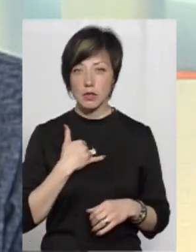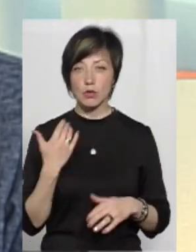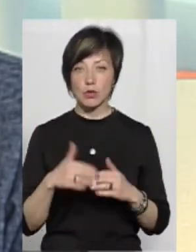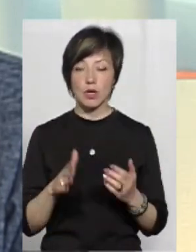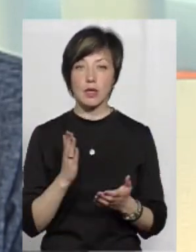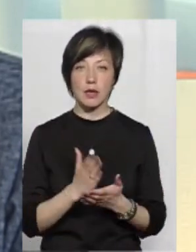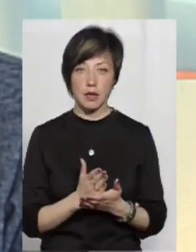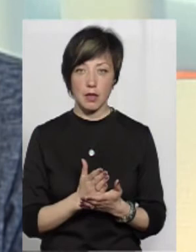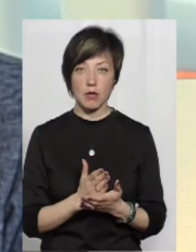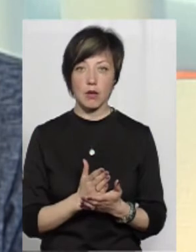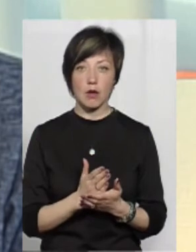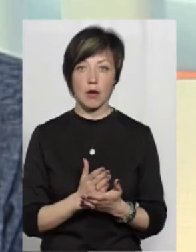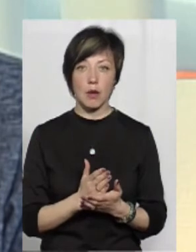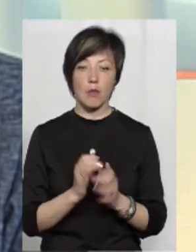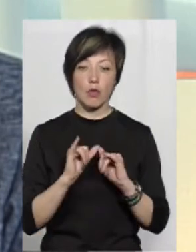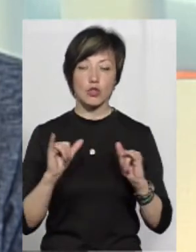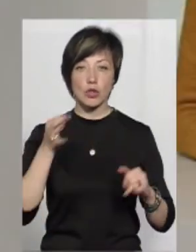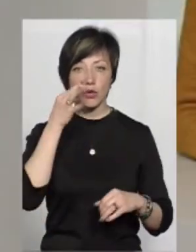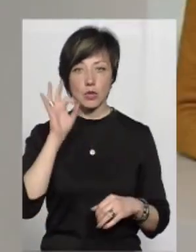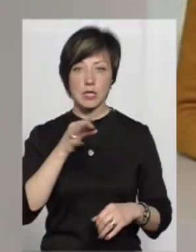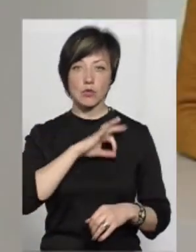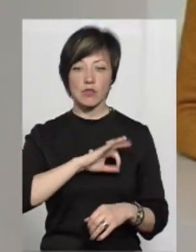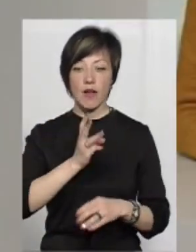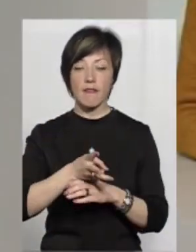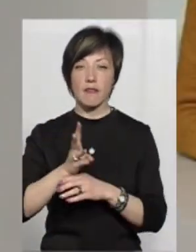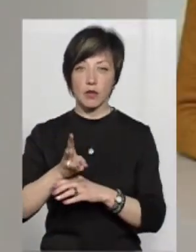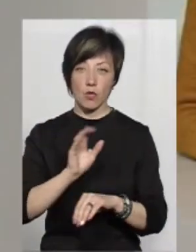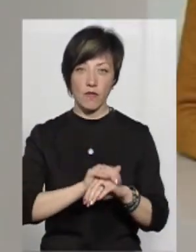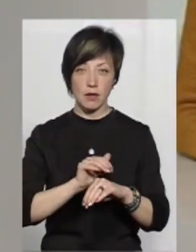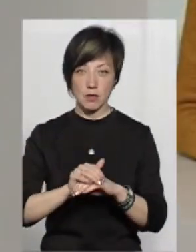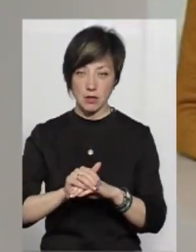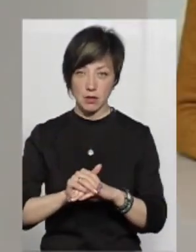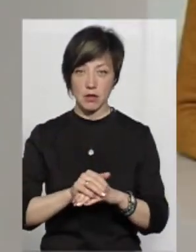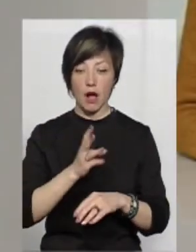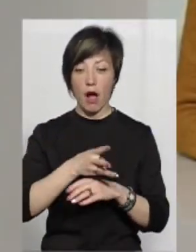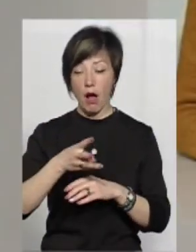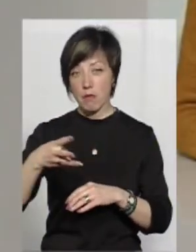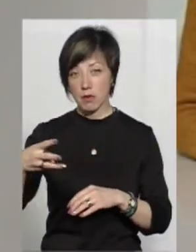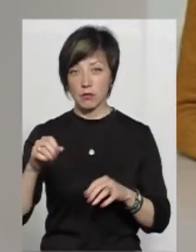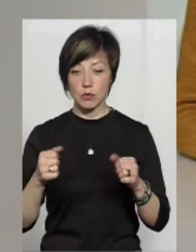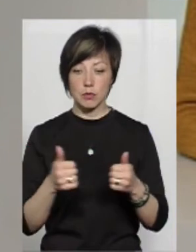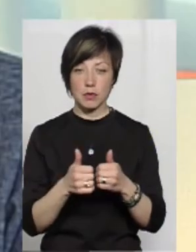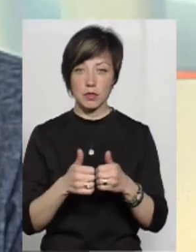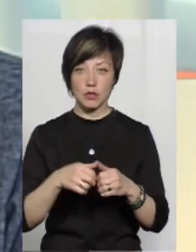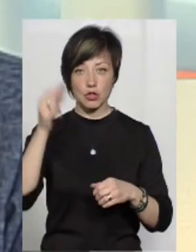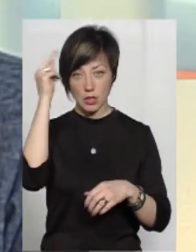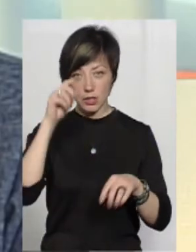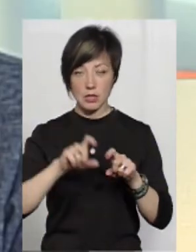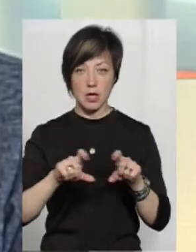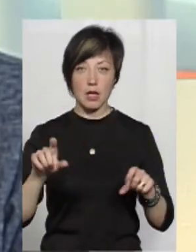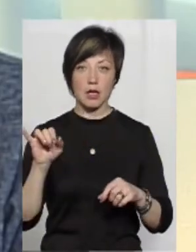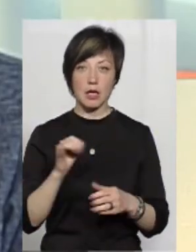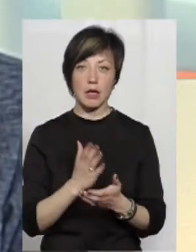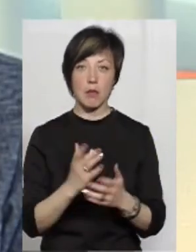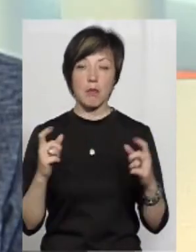би, вже і поширена практика застосування камери відеоспостереження, тобто, і в шкільних закладах,